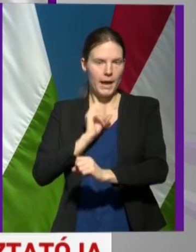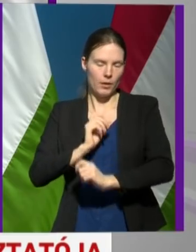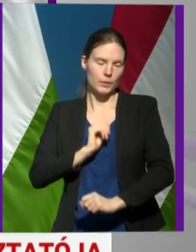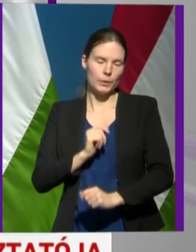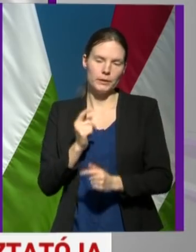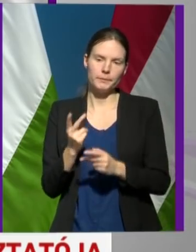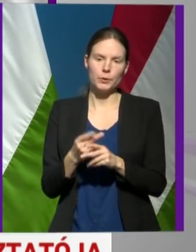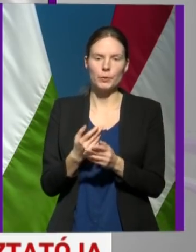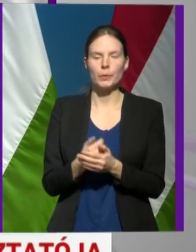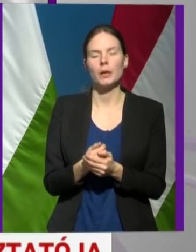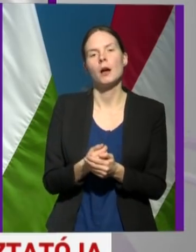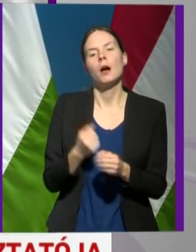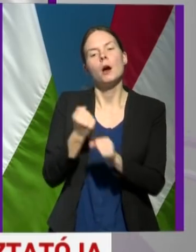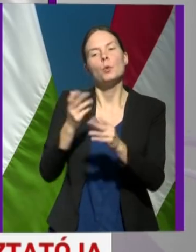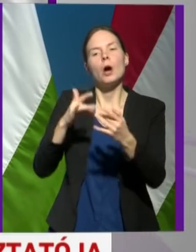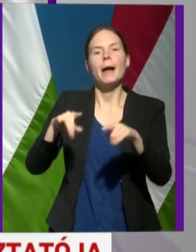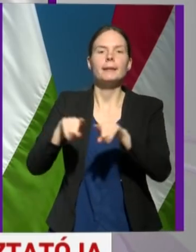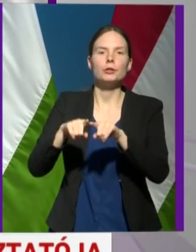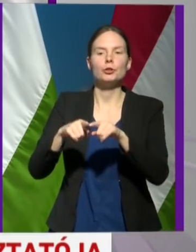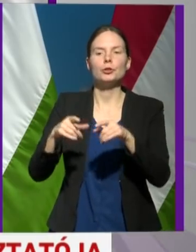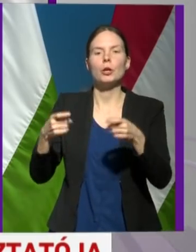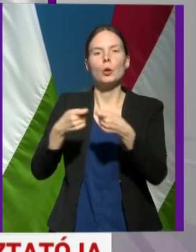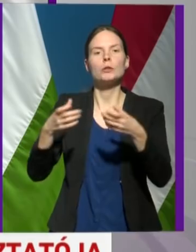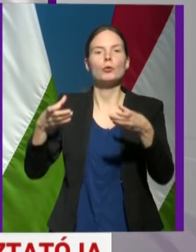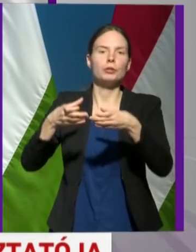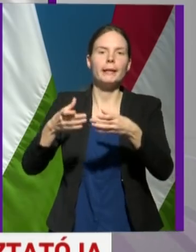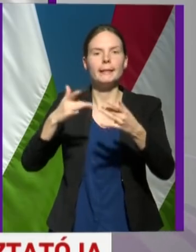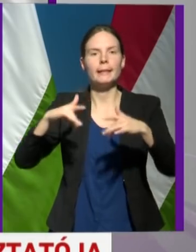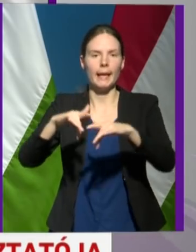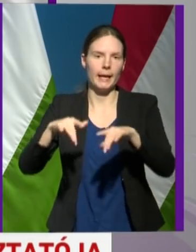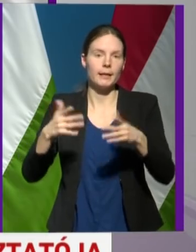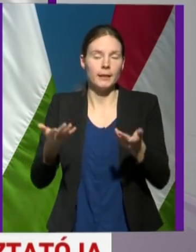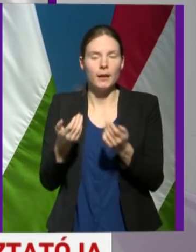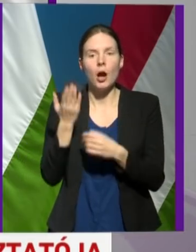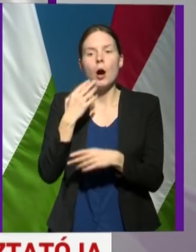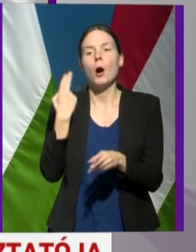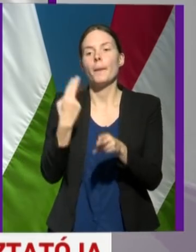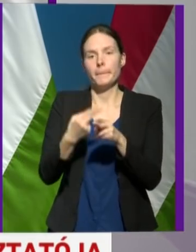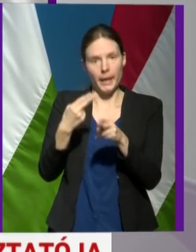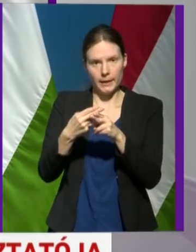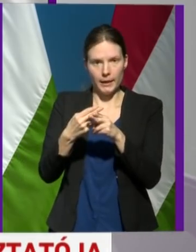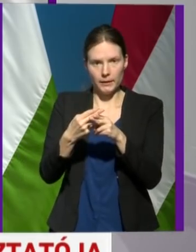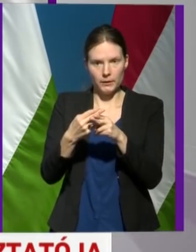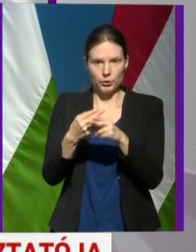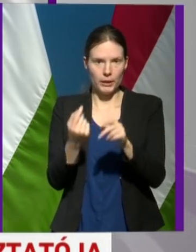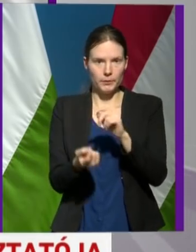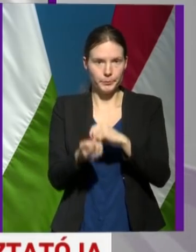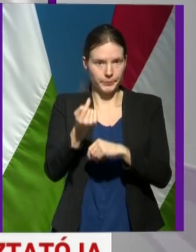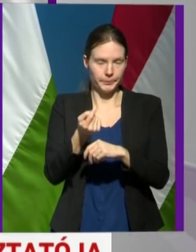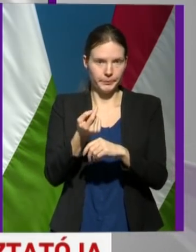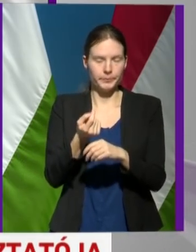meg. A munkahely is egy olyan közösségi tér, amilyen a többi. Tehát, hogyha megbetegedés fordulna elő,